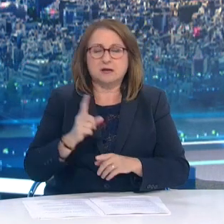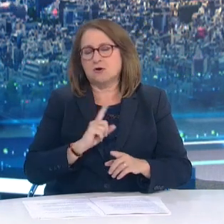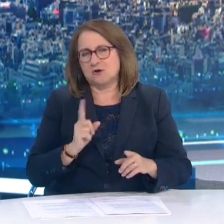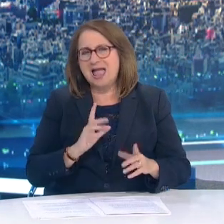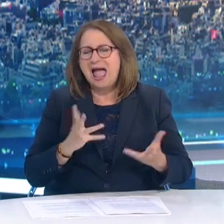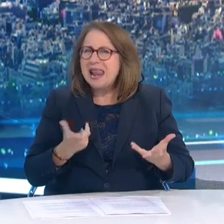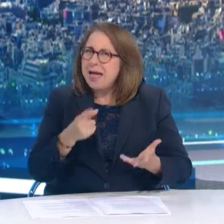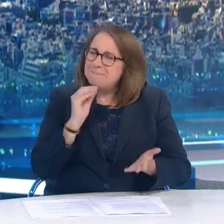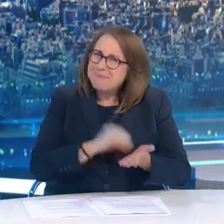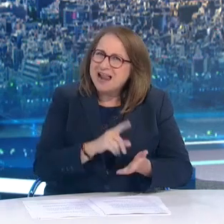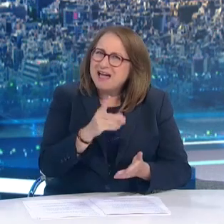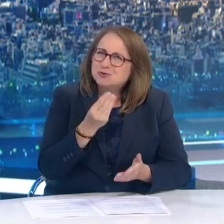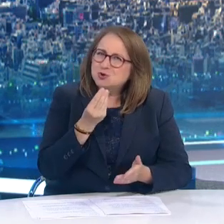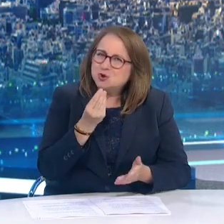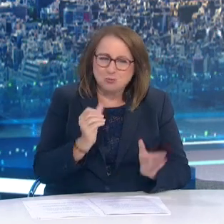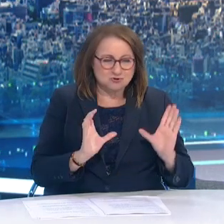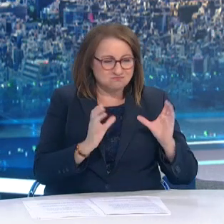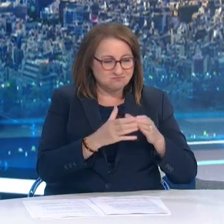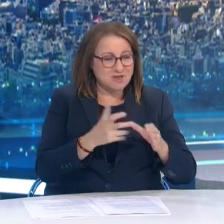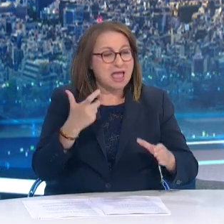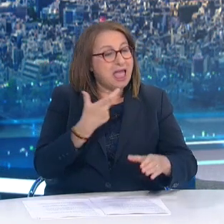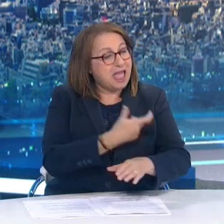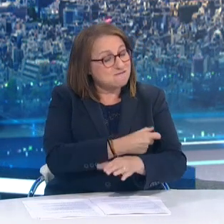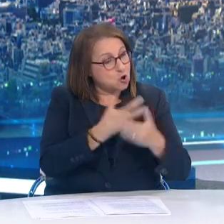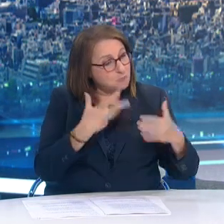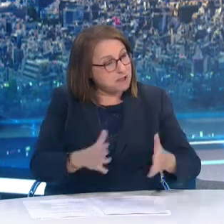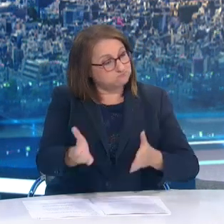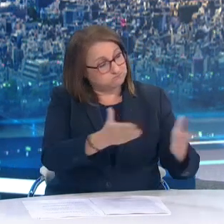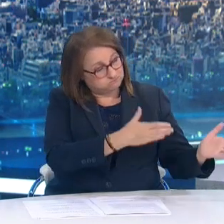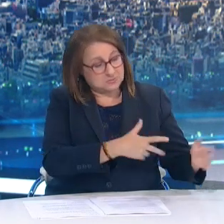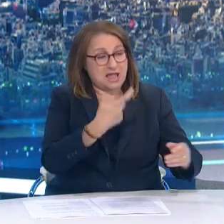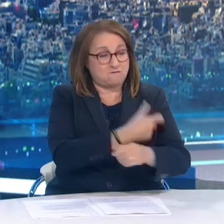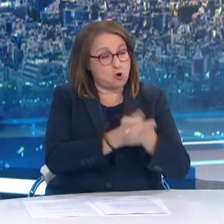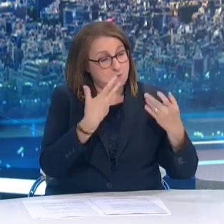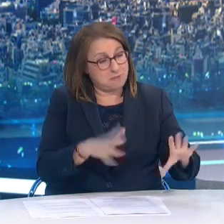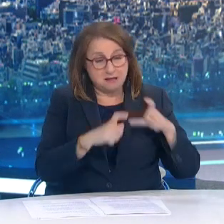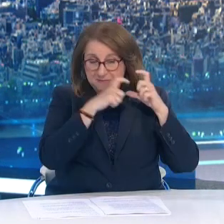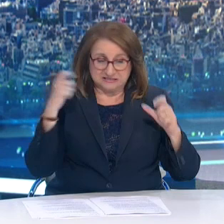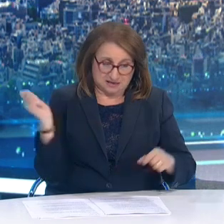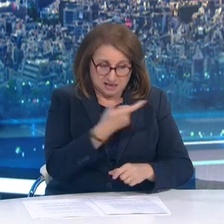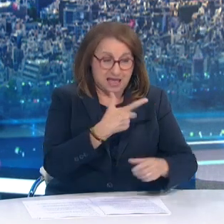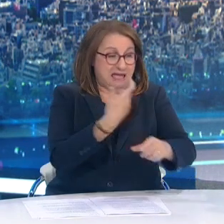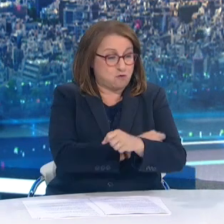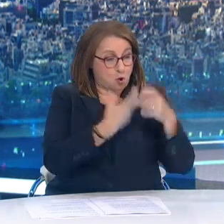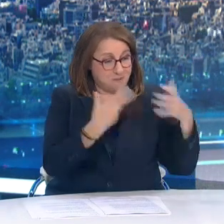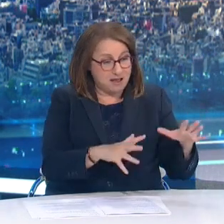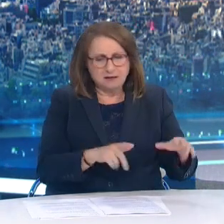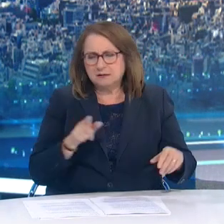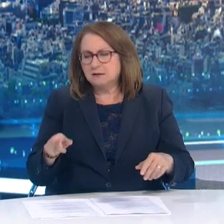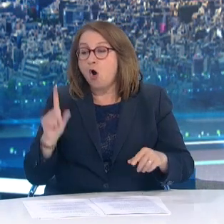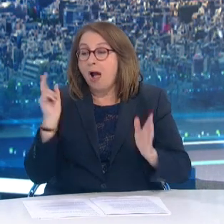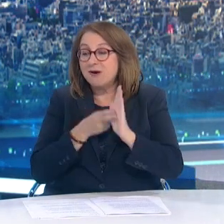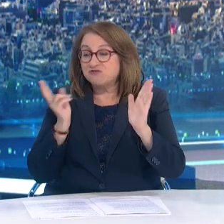πού θεωρείτε ότι υπάρχει, και αν υπάρχει, και αν μιλάμε για κράτος δικαίου Πρώτον Και